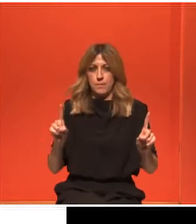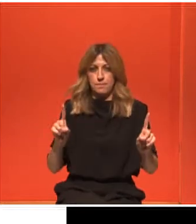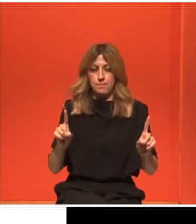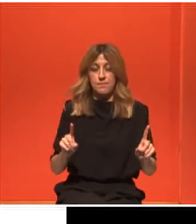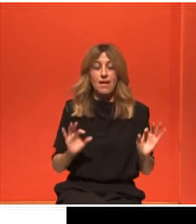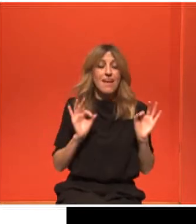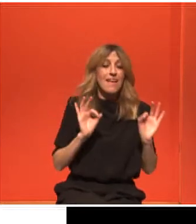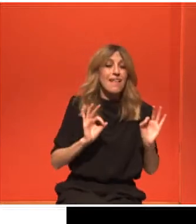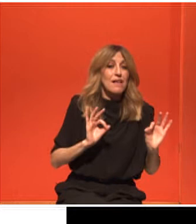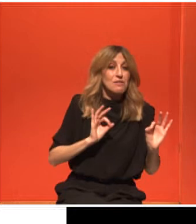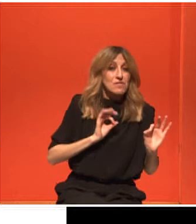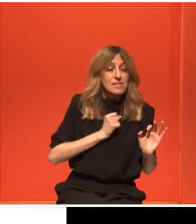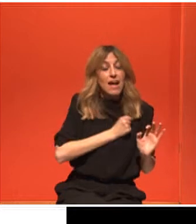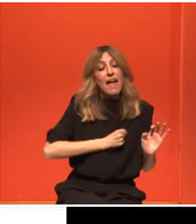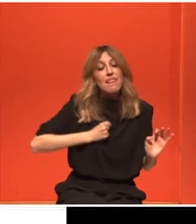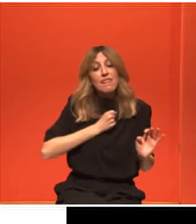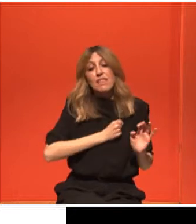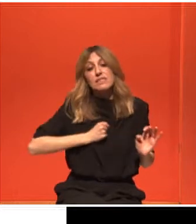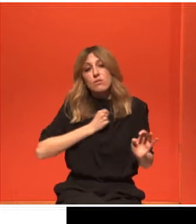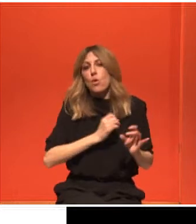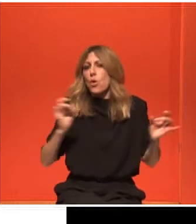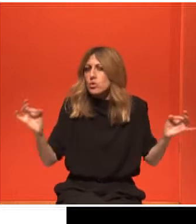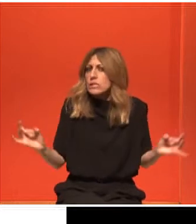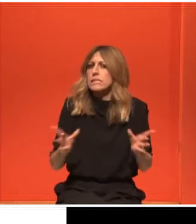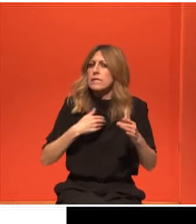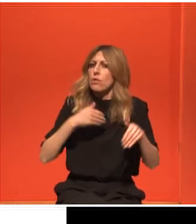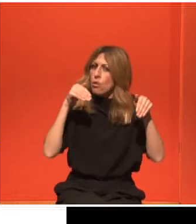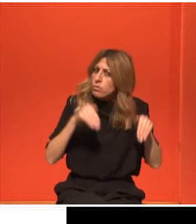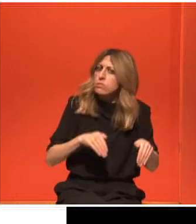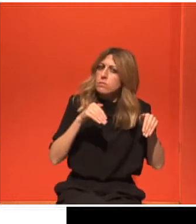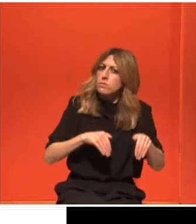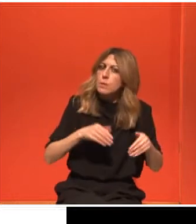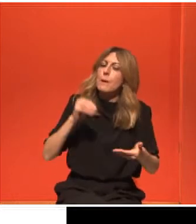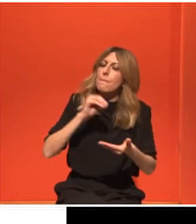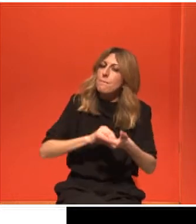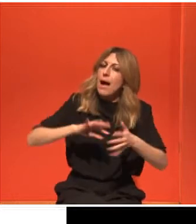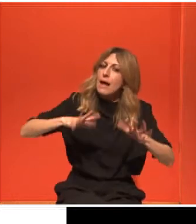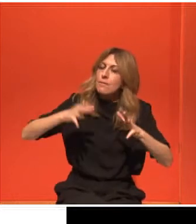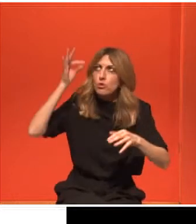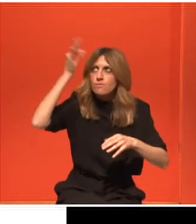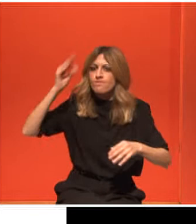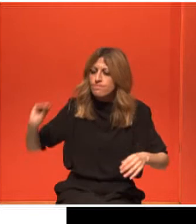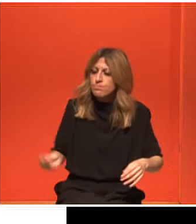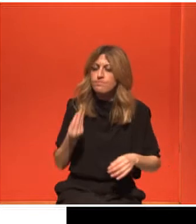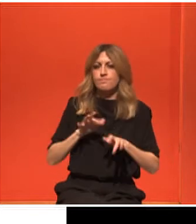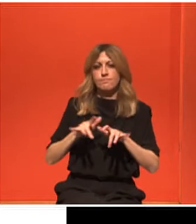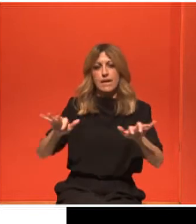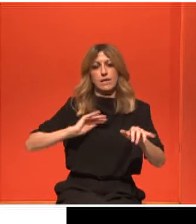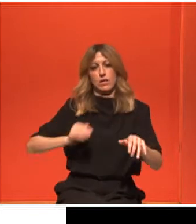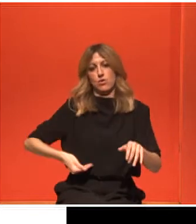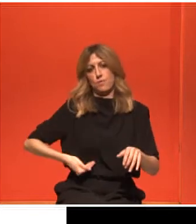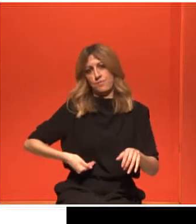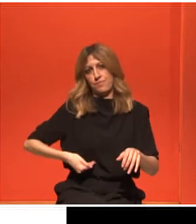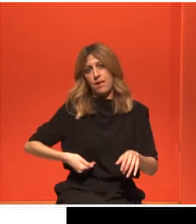ο καρκίνος του μαστού υπάρχει. Εμφανίζεται και εκεί μπαίνει ο ρόλος της έγκαιρης διάγνωσης. Όταν λέμε έγκαιρη διάγνωση